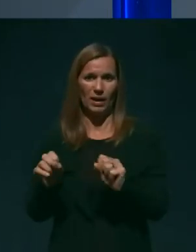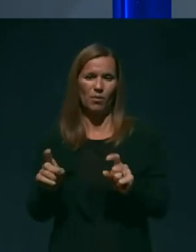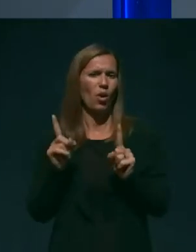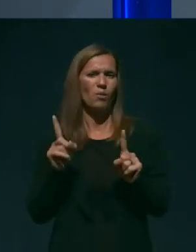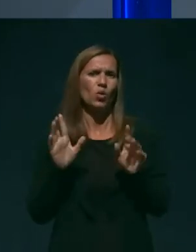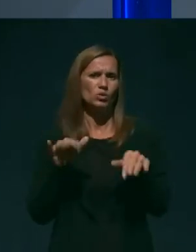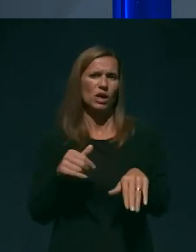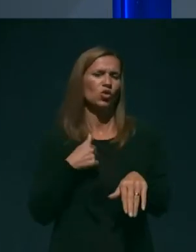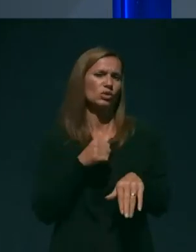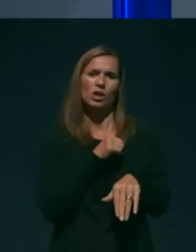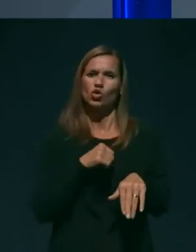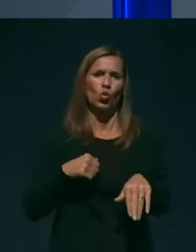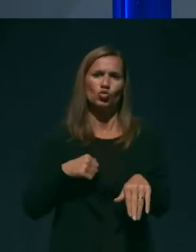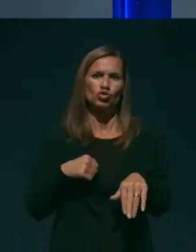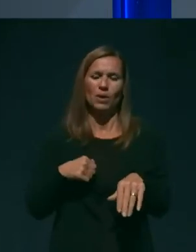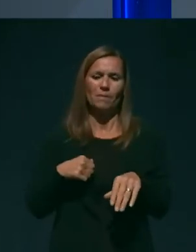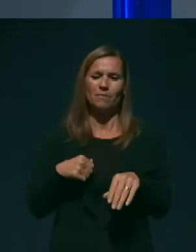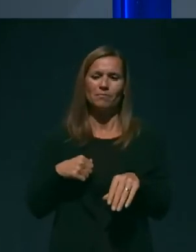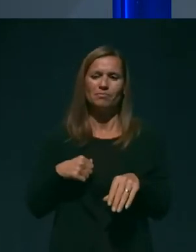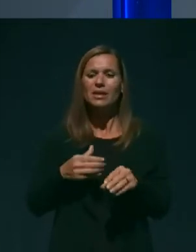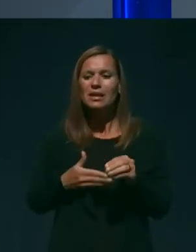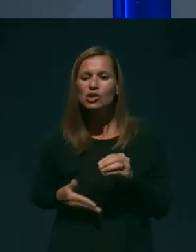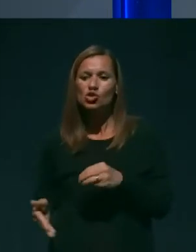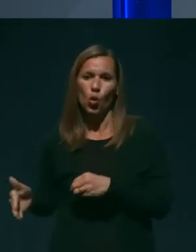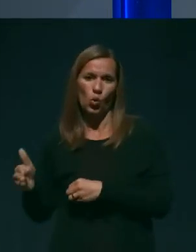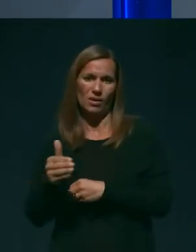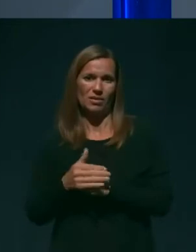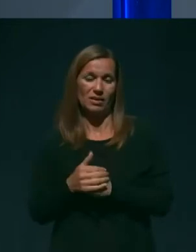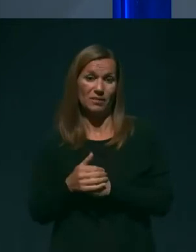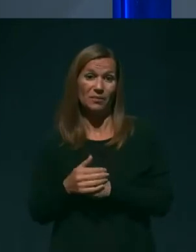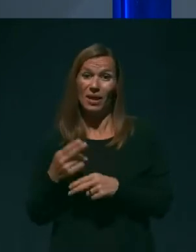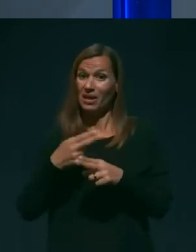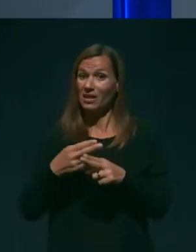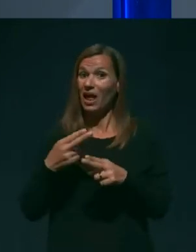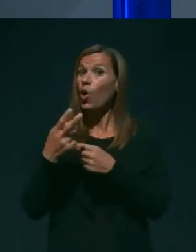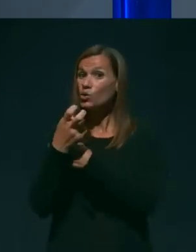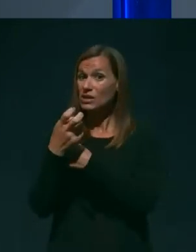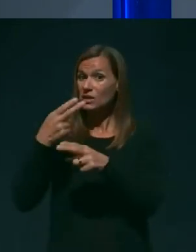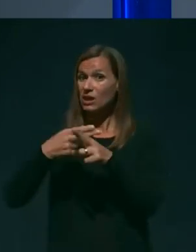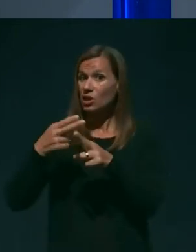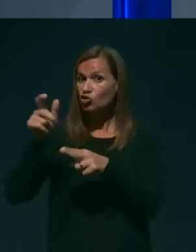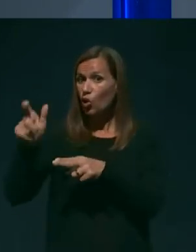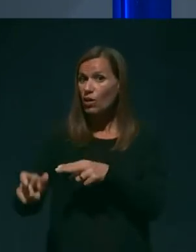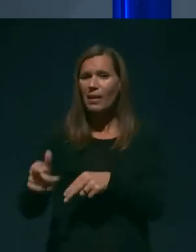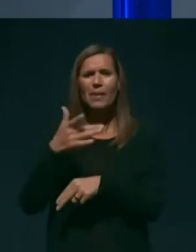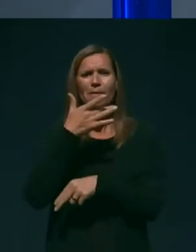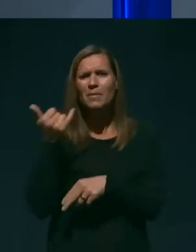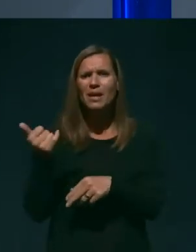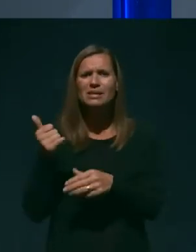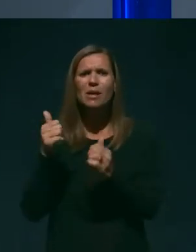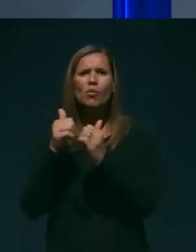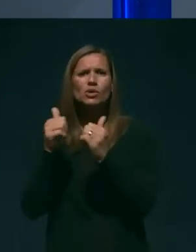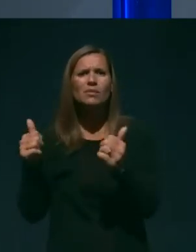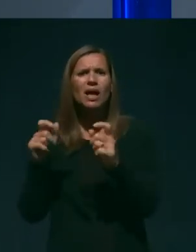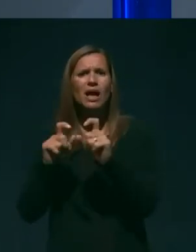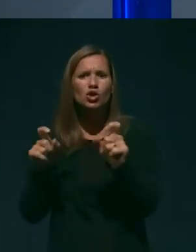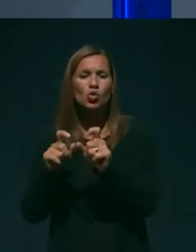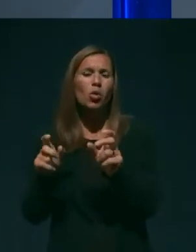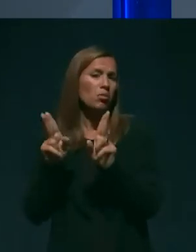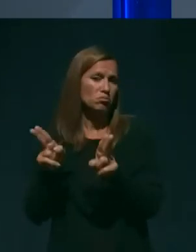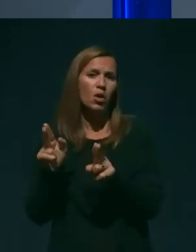izogant. Ostrijski državljanj brez posebnega razloga, seveda, lahko je vedno vstopil, tudi v času največje